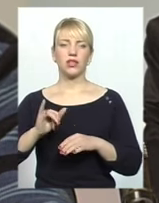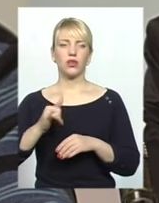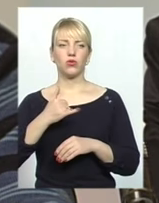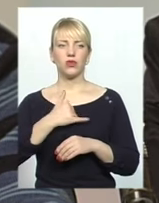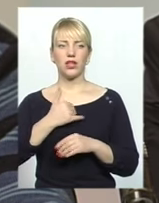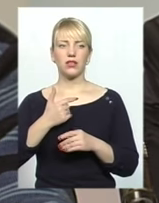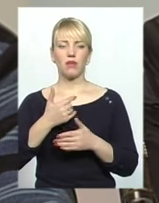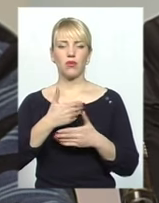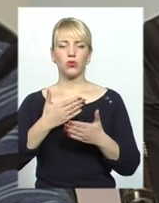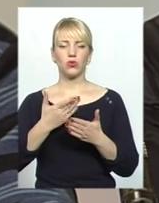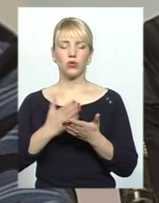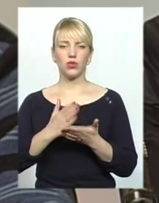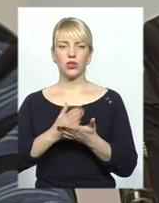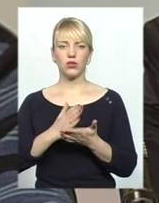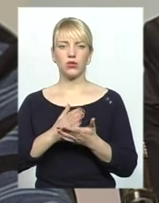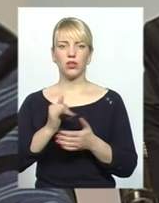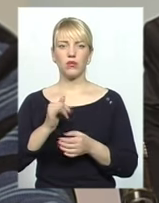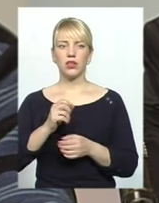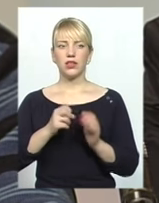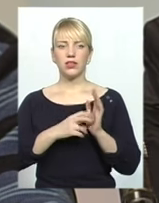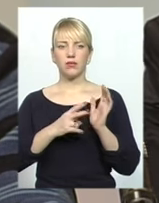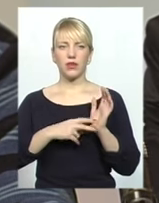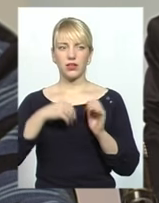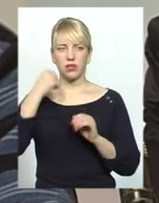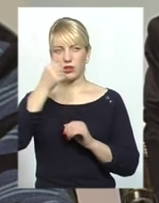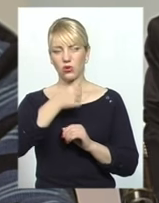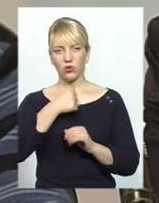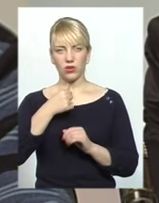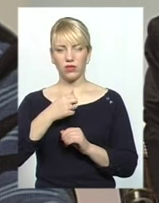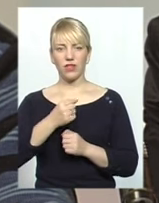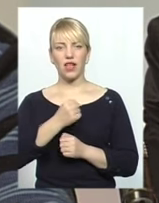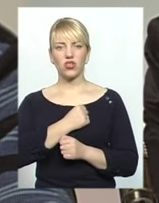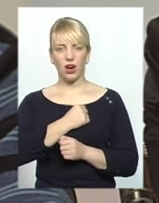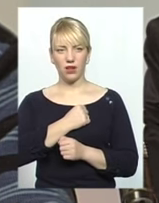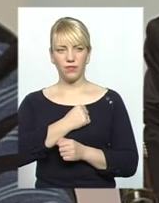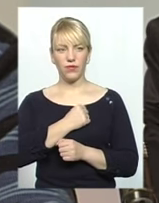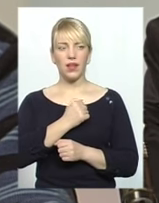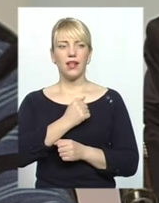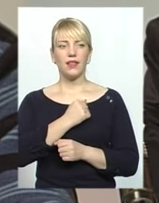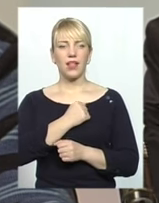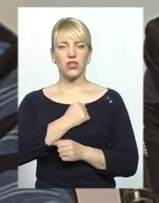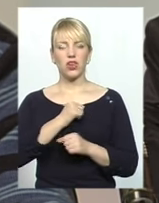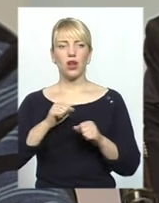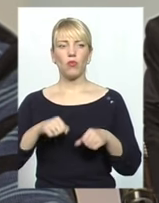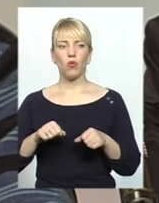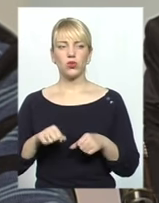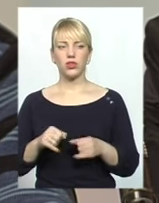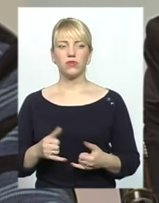тут існуємо, наша громада існує вже 17 років. На жаль, можливості для